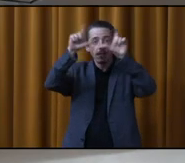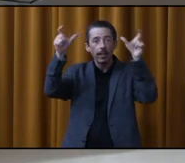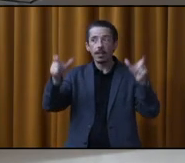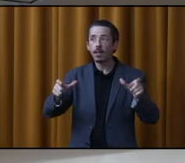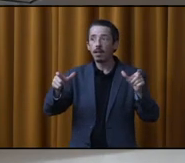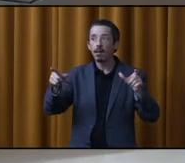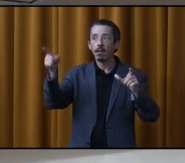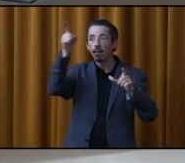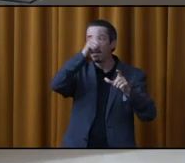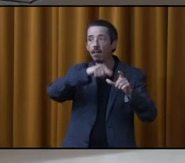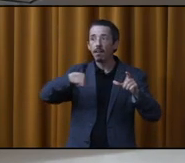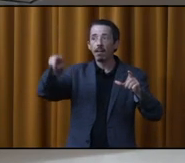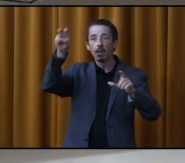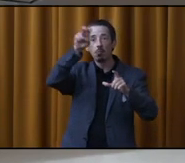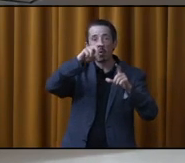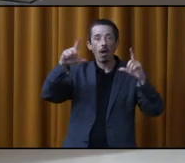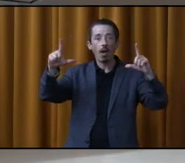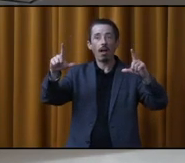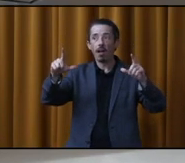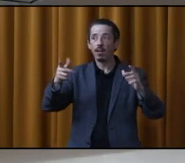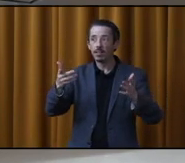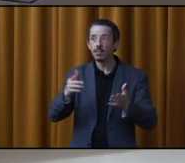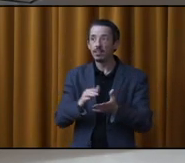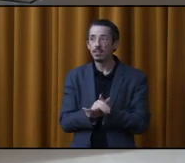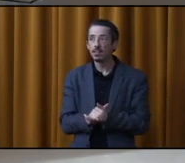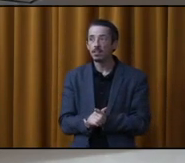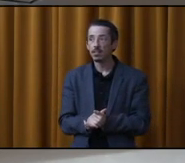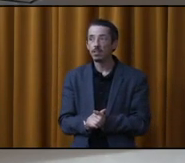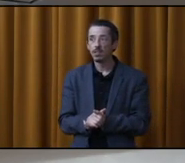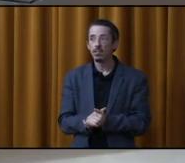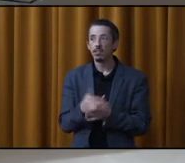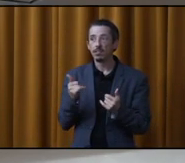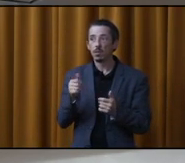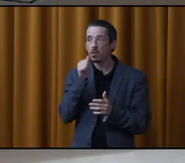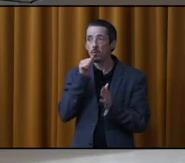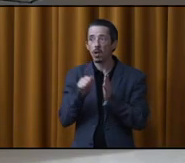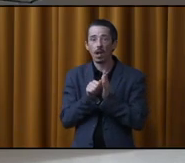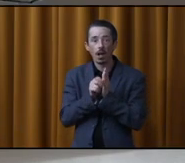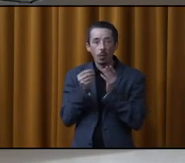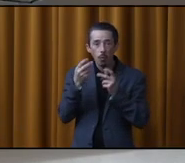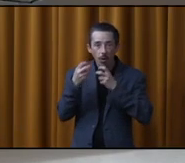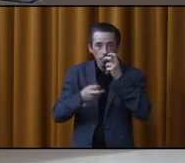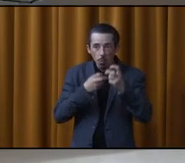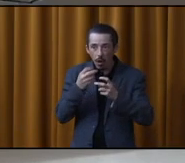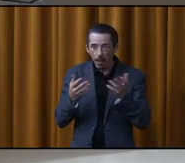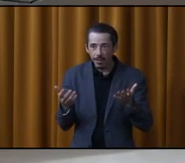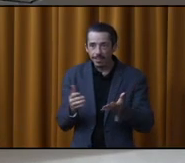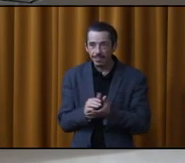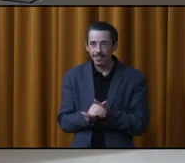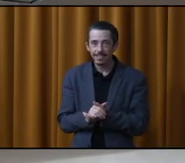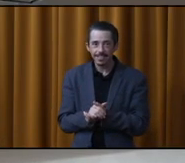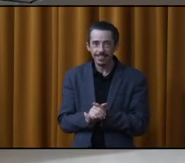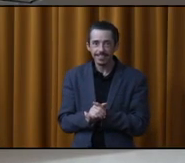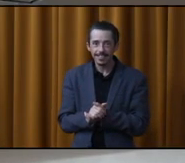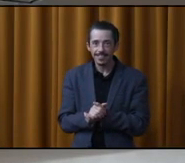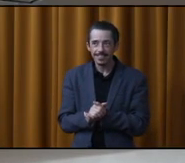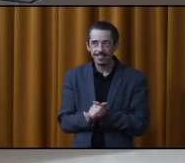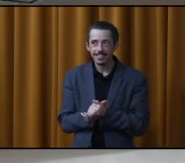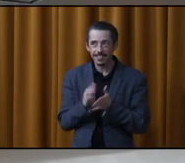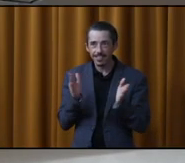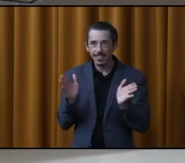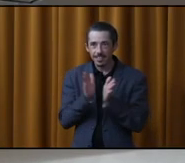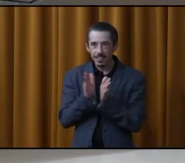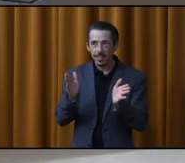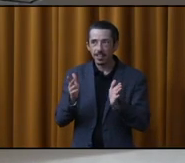C'est le moulin. Il est là. C'est là. Non, bien, c'est quasiment un jeu d'énigme. Où est le moulin? Mais c'est ça. Que ce ne soit pas celui des sept